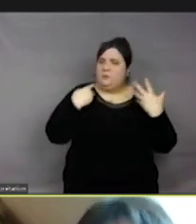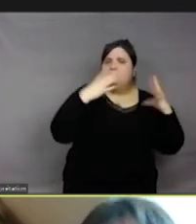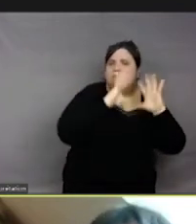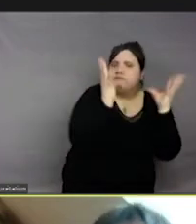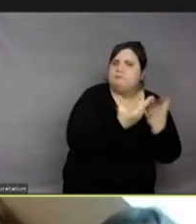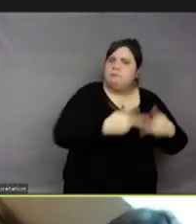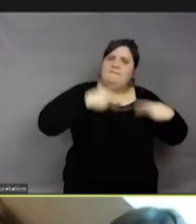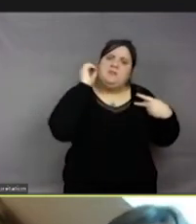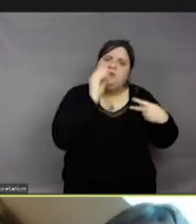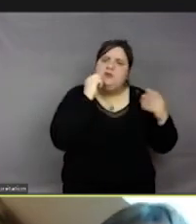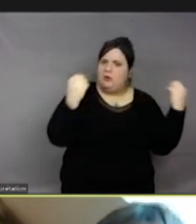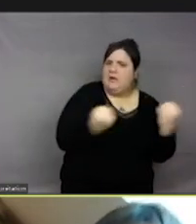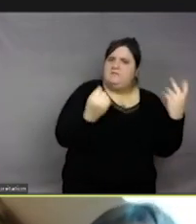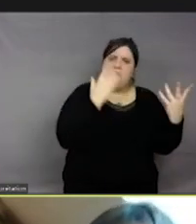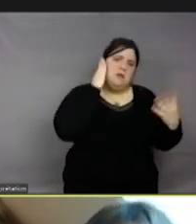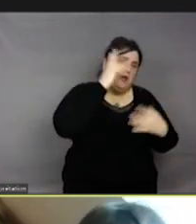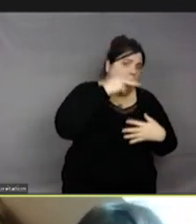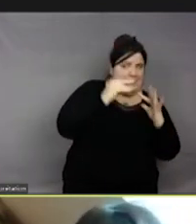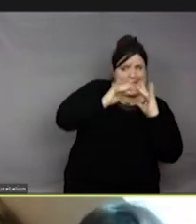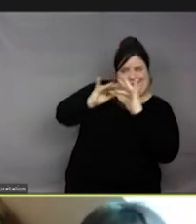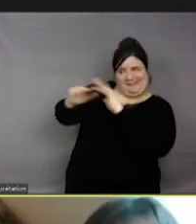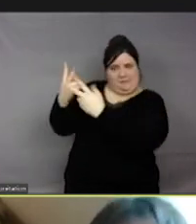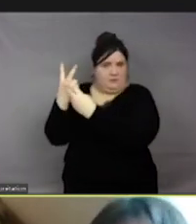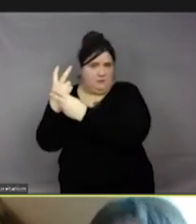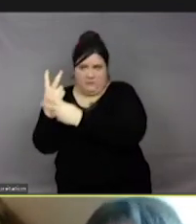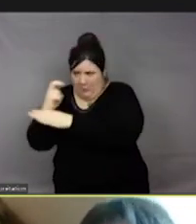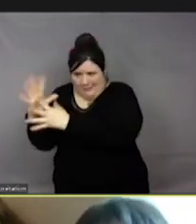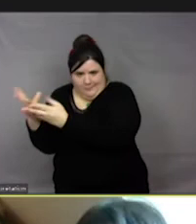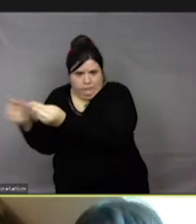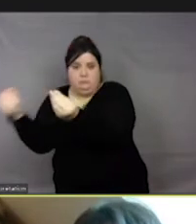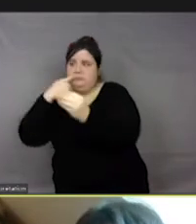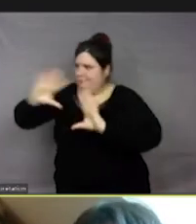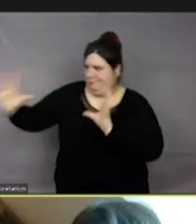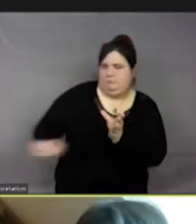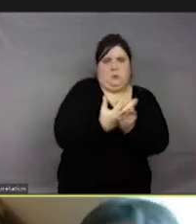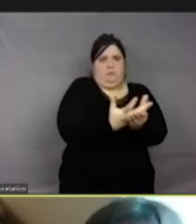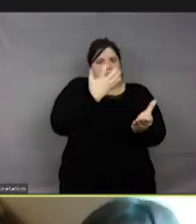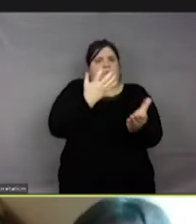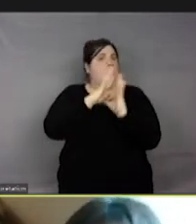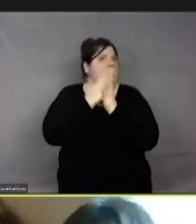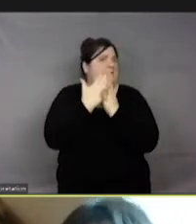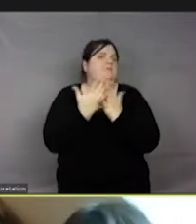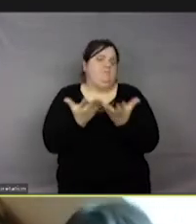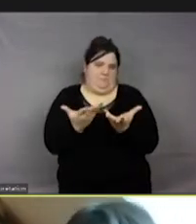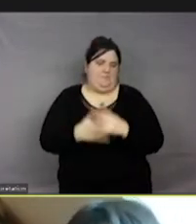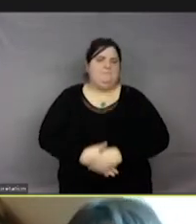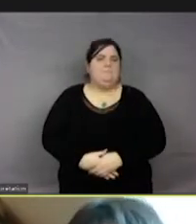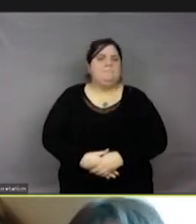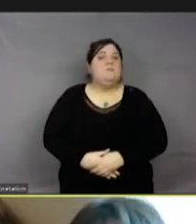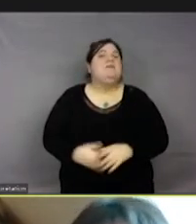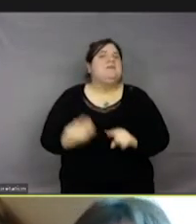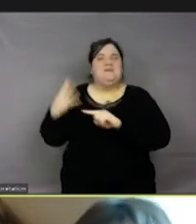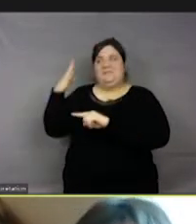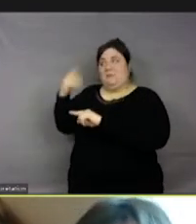nous le mettons en avant, dans cet ouvrage de Jean-Marc Neumann, l'ours polaire et le droit, et ça complète tout à fait la conférence